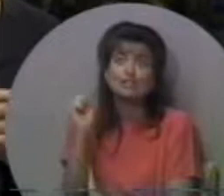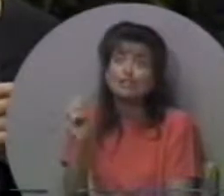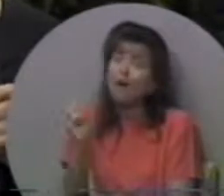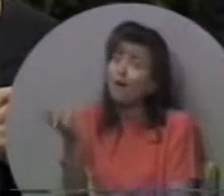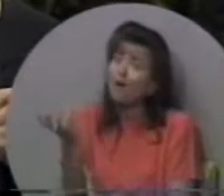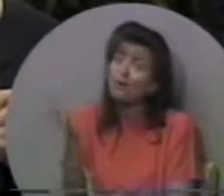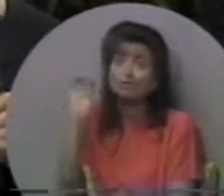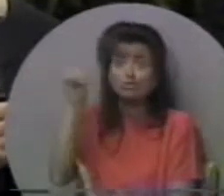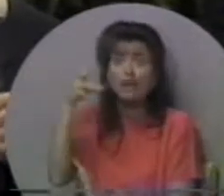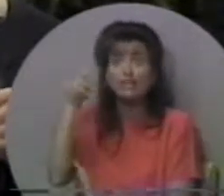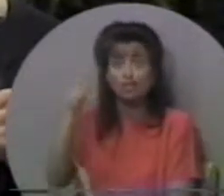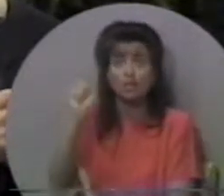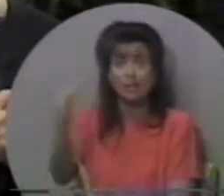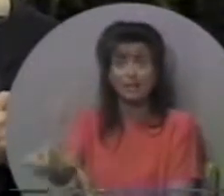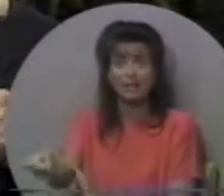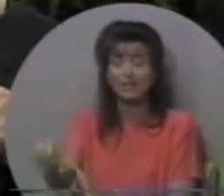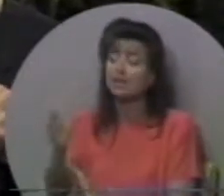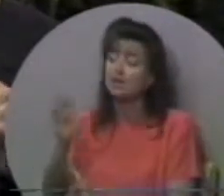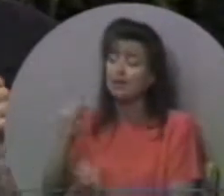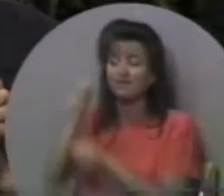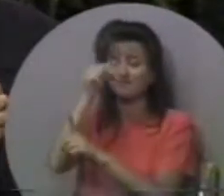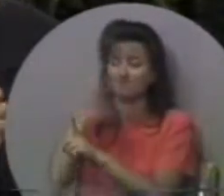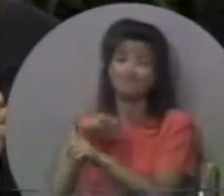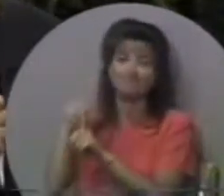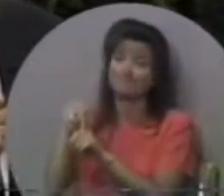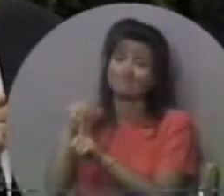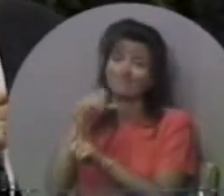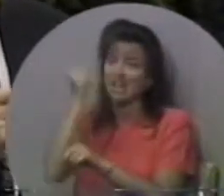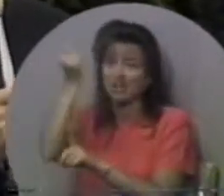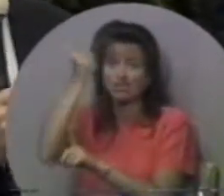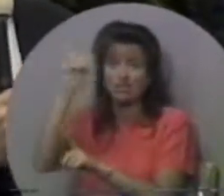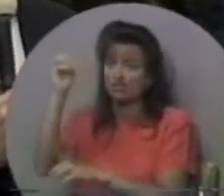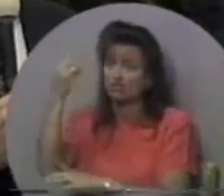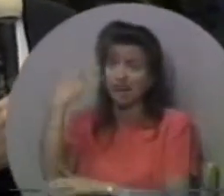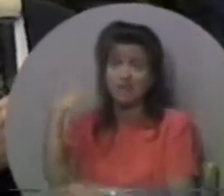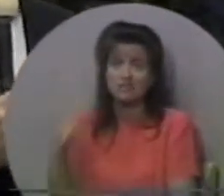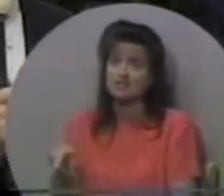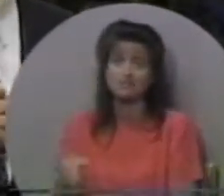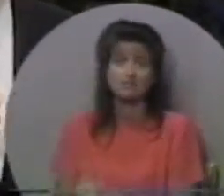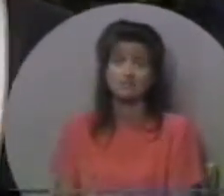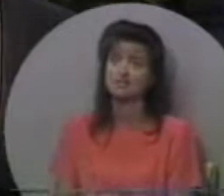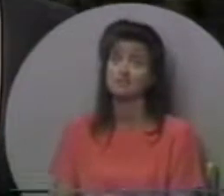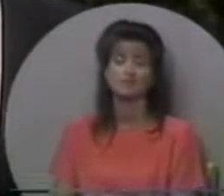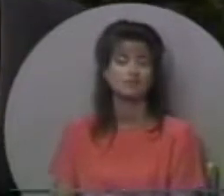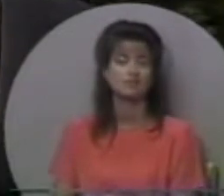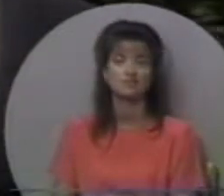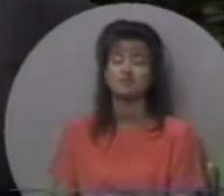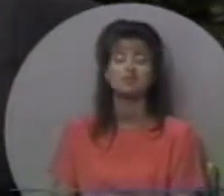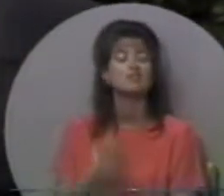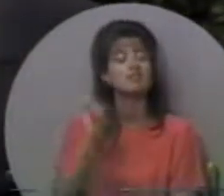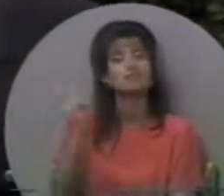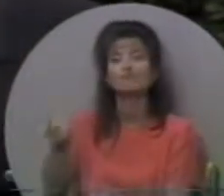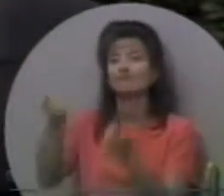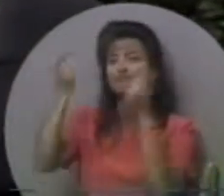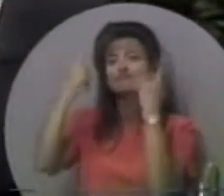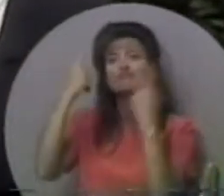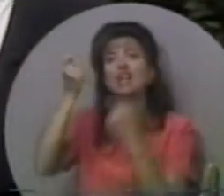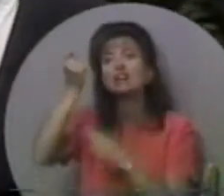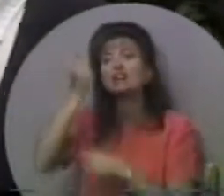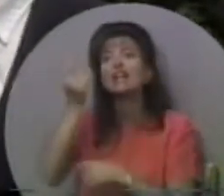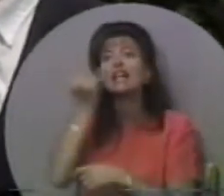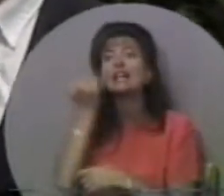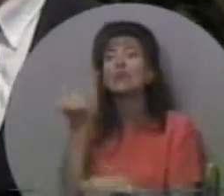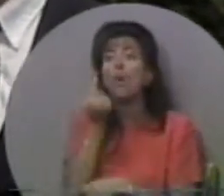бути пастором. Отже, благодать була дана, але він не розумів благодаті. Він не розумів, що